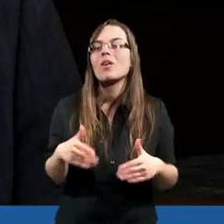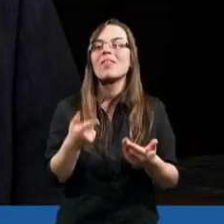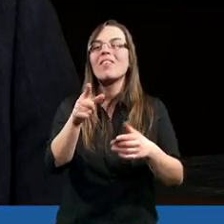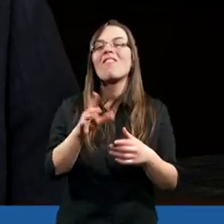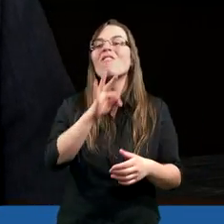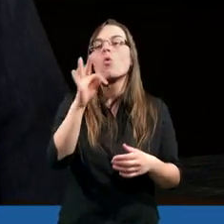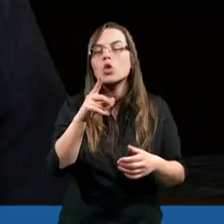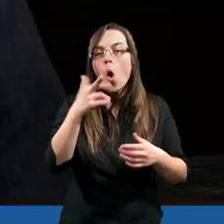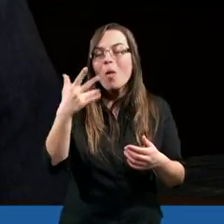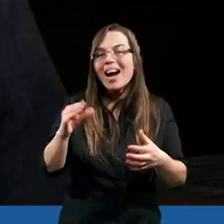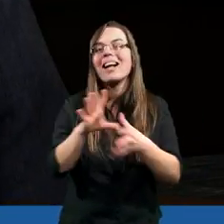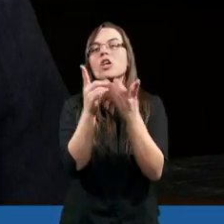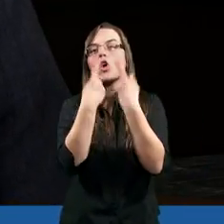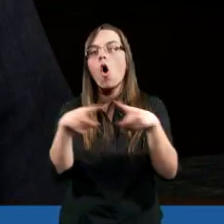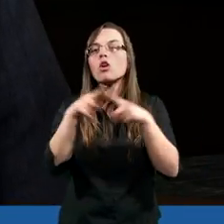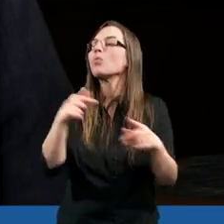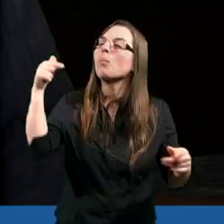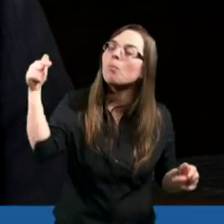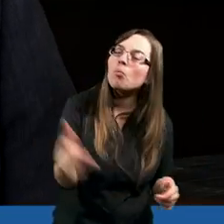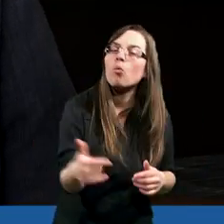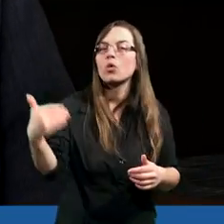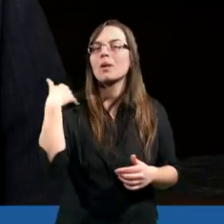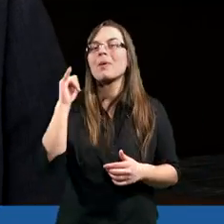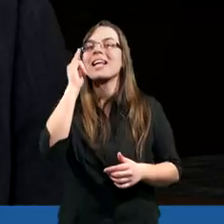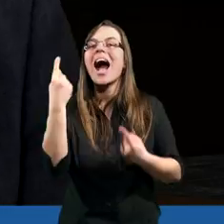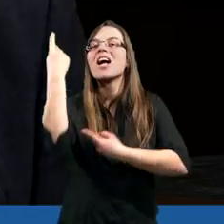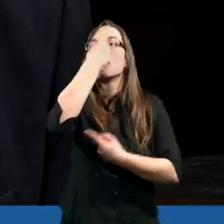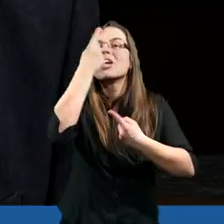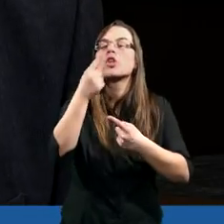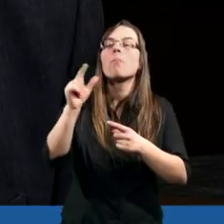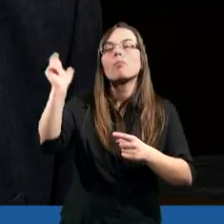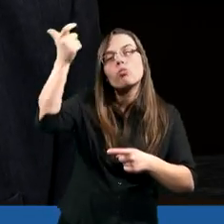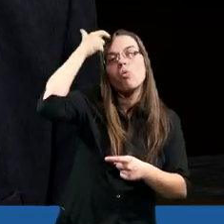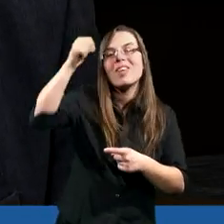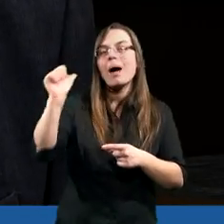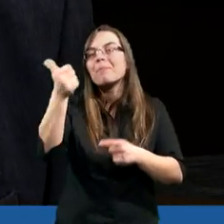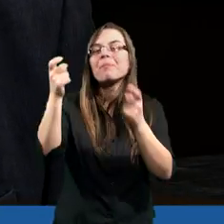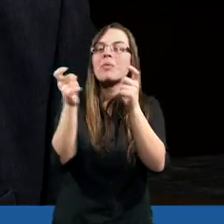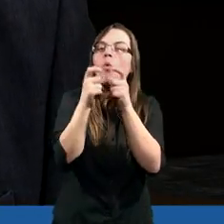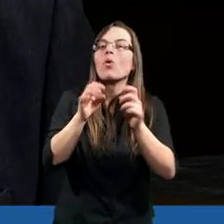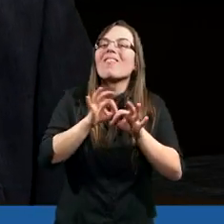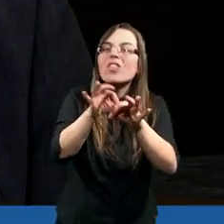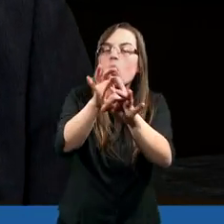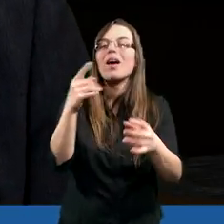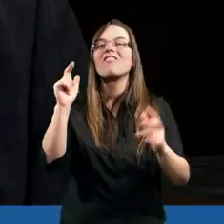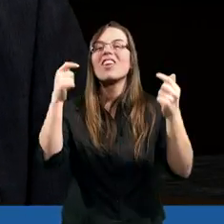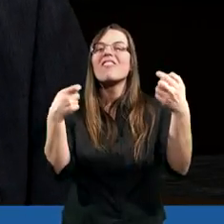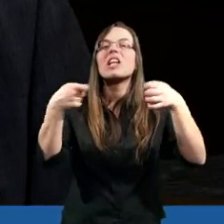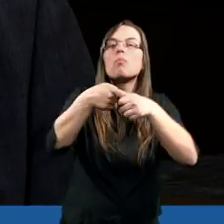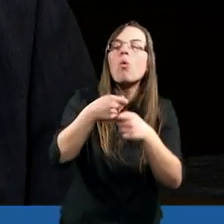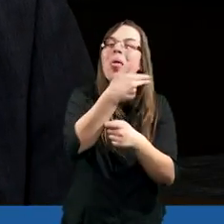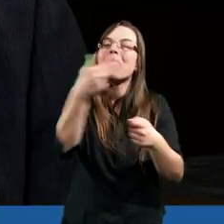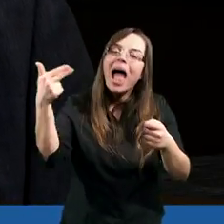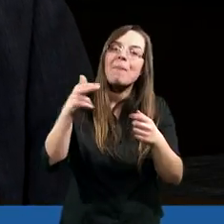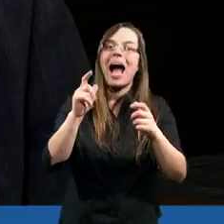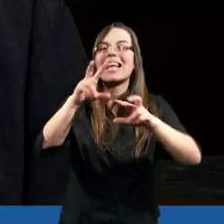możliwe funkcjonowanie Kościoła. Musi być jakaś myśl wiodąca i cel wspólny i